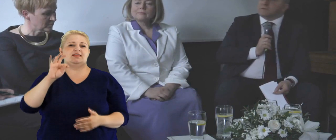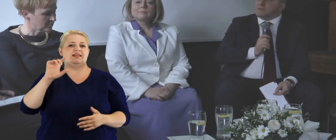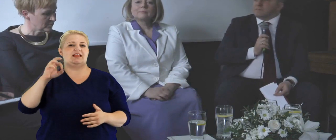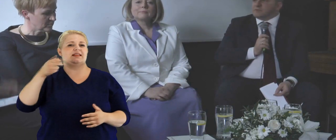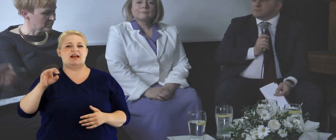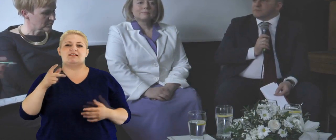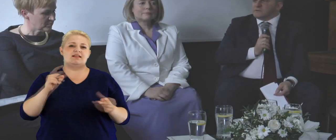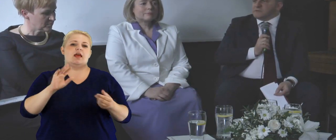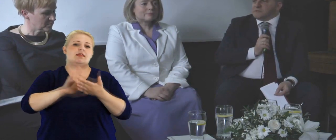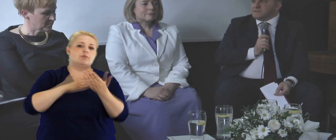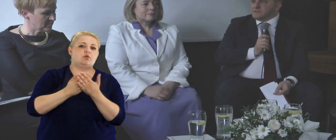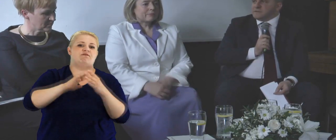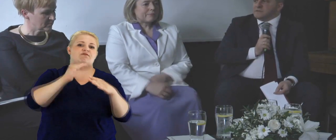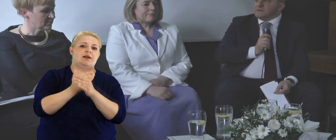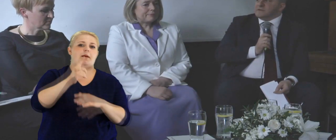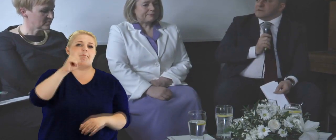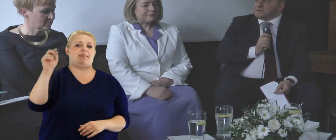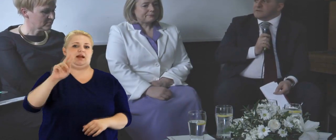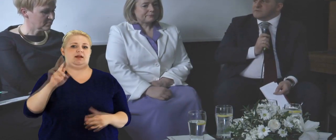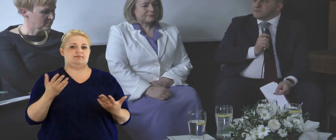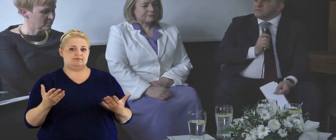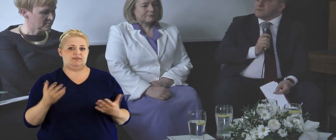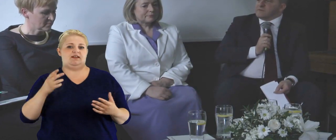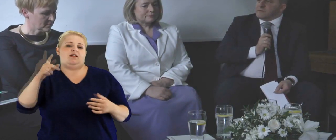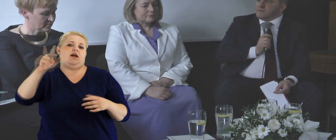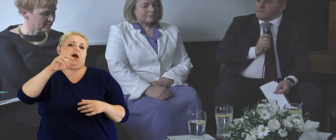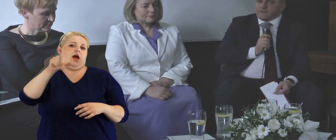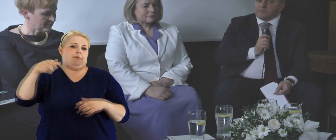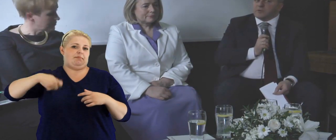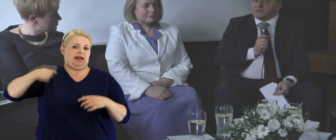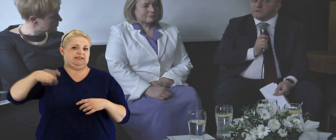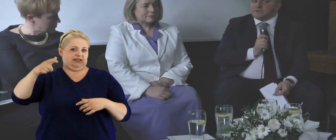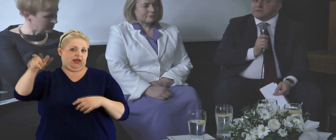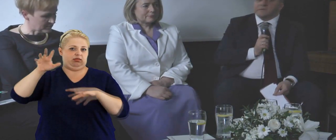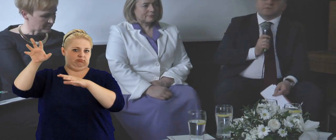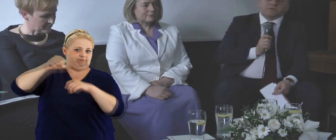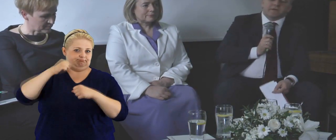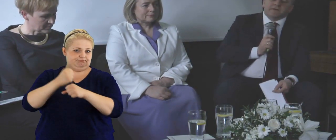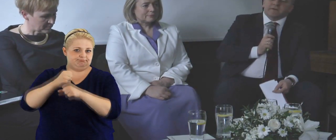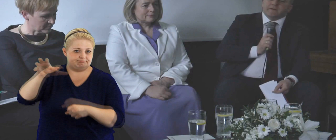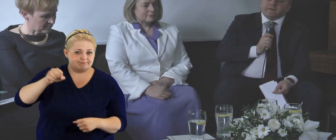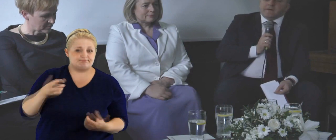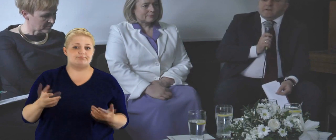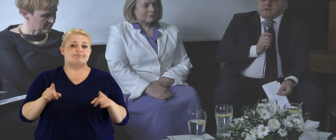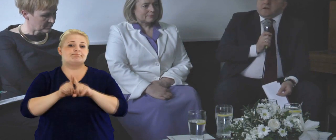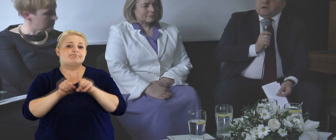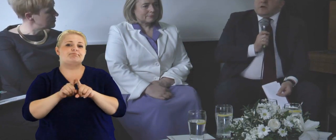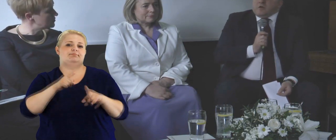prezydenta Putina po to, żeby rozdać list i jego stanowisko w sprawie polityki energetycznej.